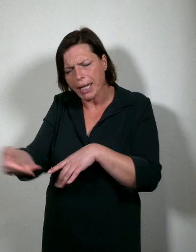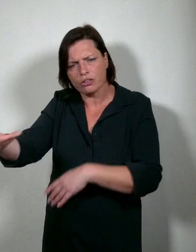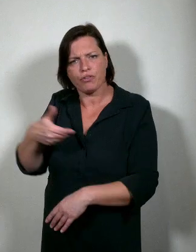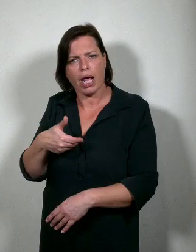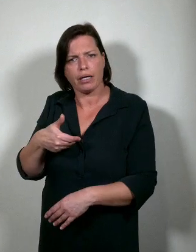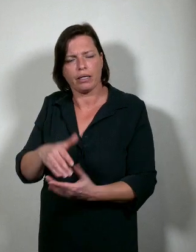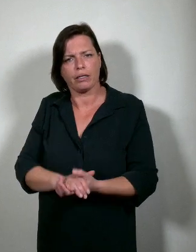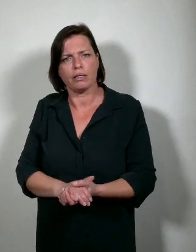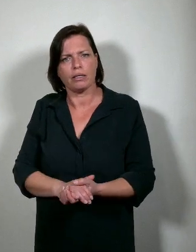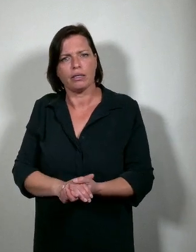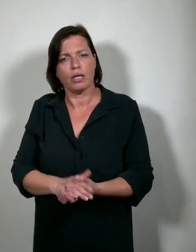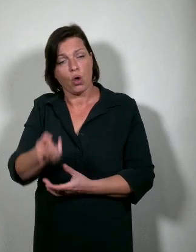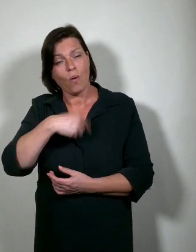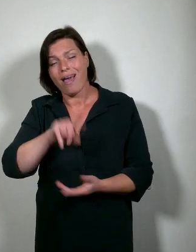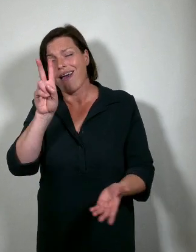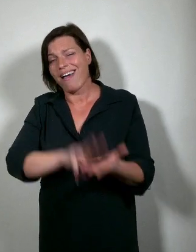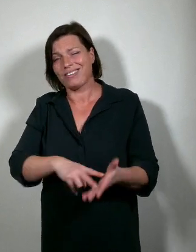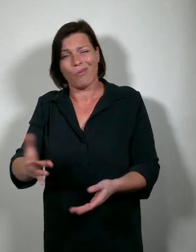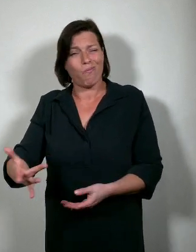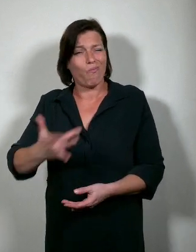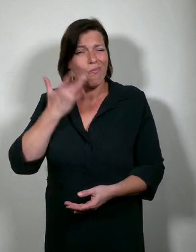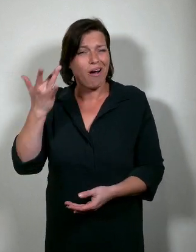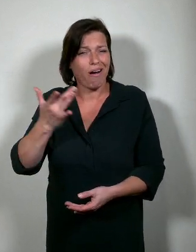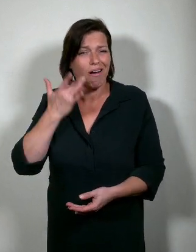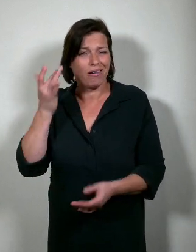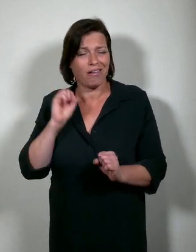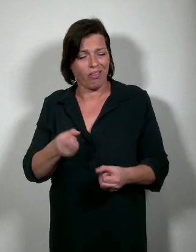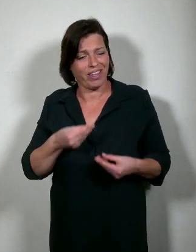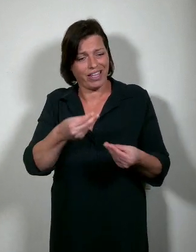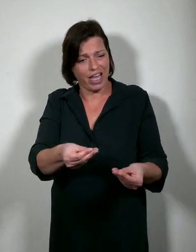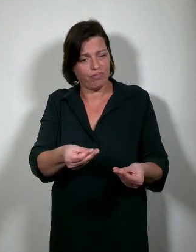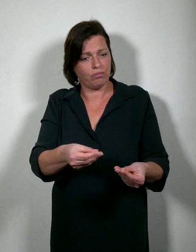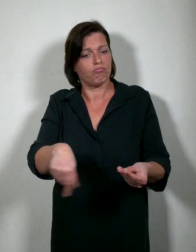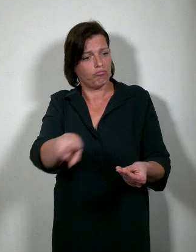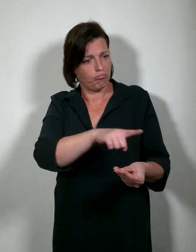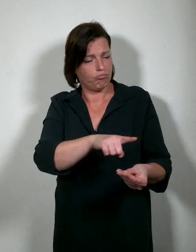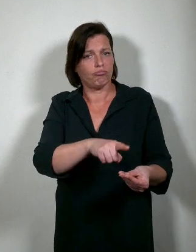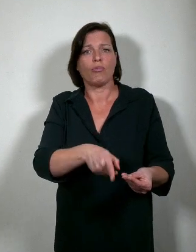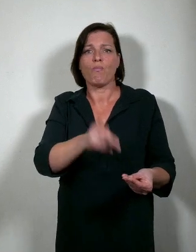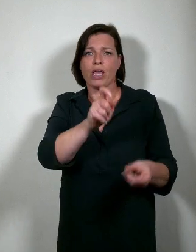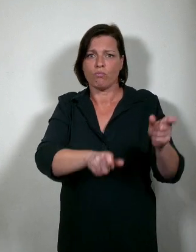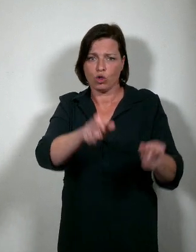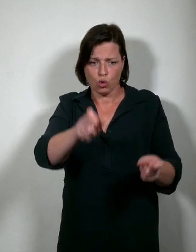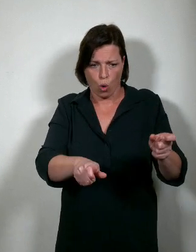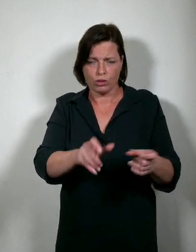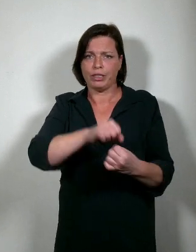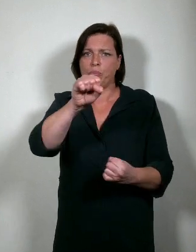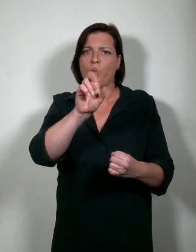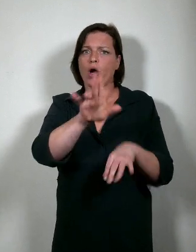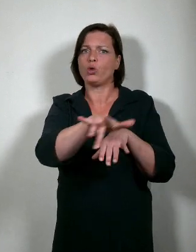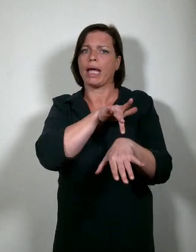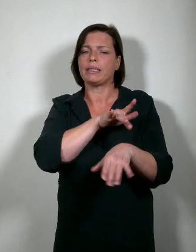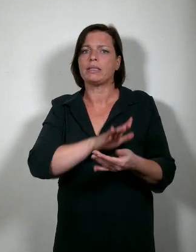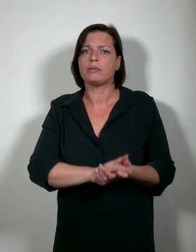zeer gemakkelijk, echt zeer gemakkelijk, voor meer universitair, urgent gediplomeerde kunnen zorgen.